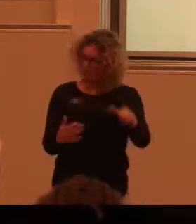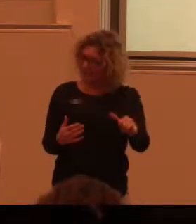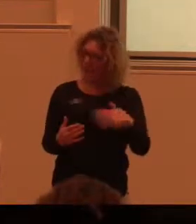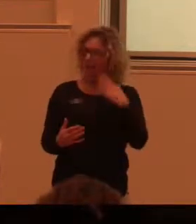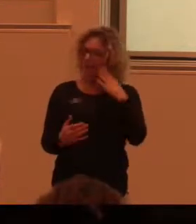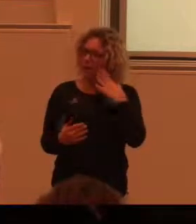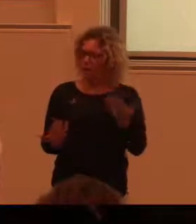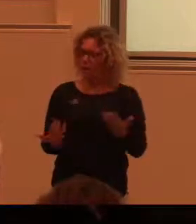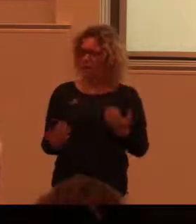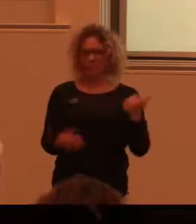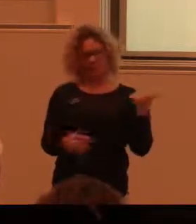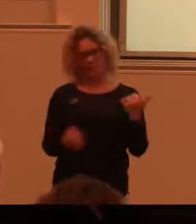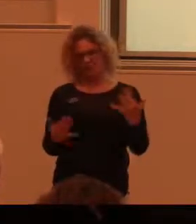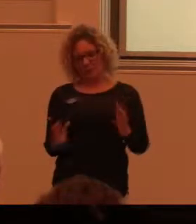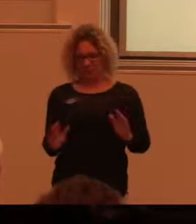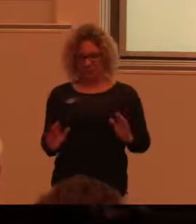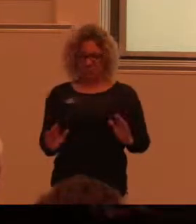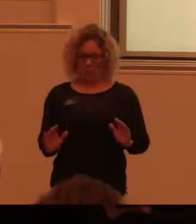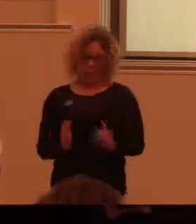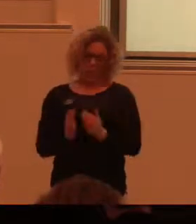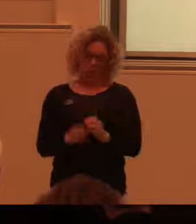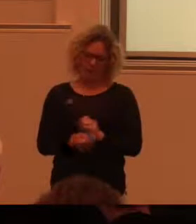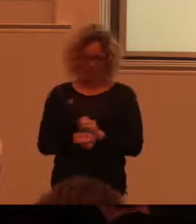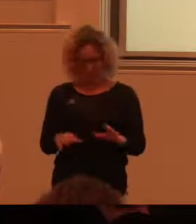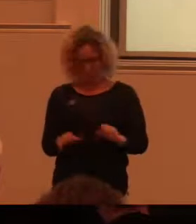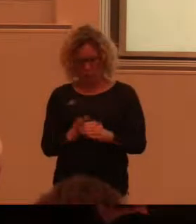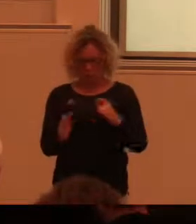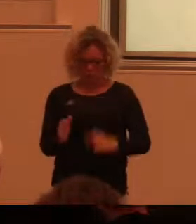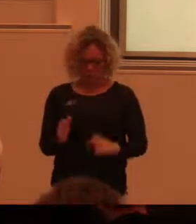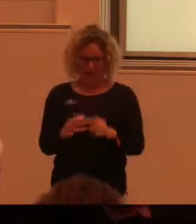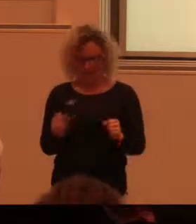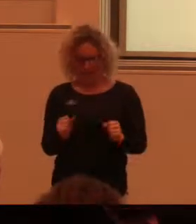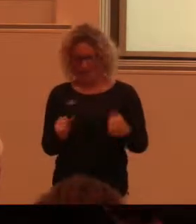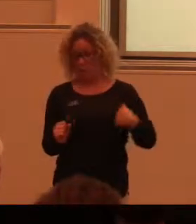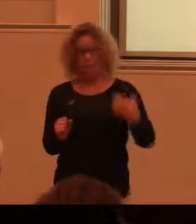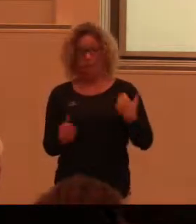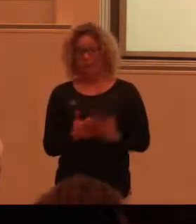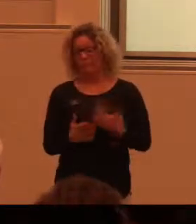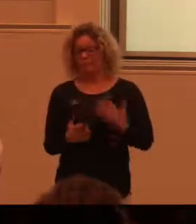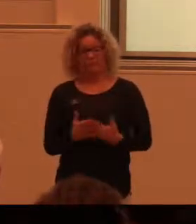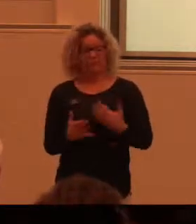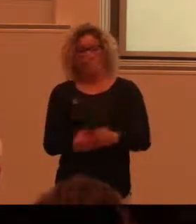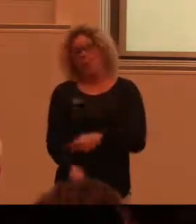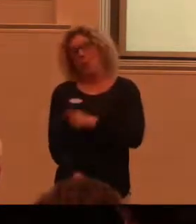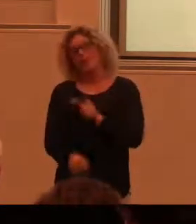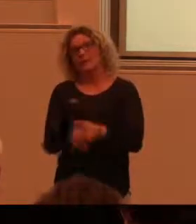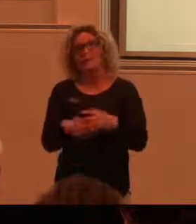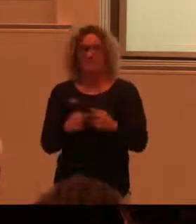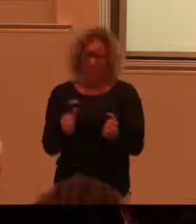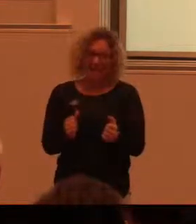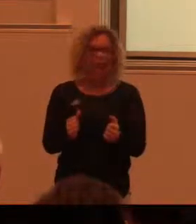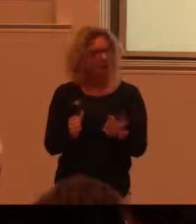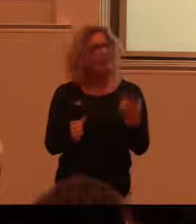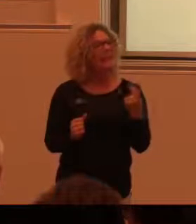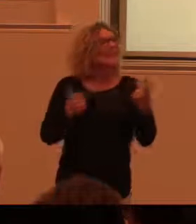Detta var en ganska kort sak men jag skulle ju kunna berätta mer egentligen men den dagen